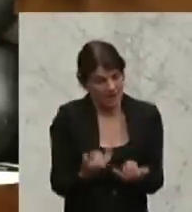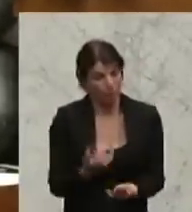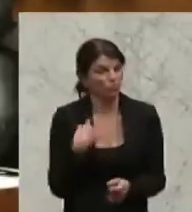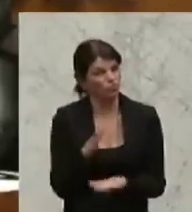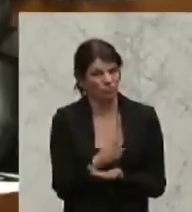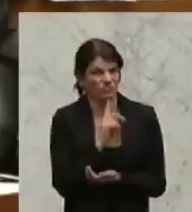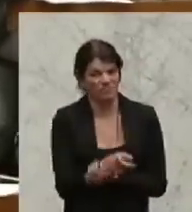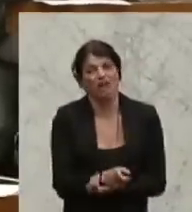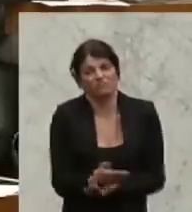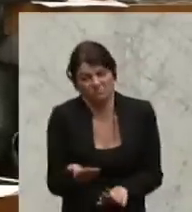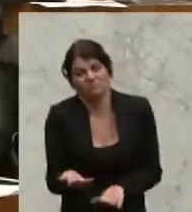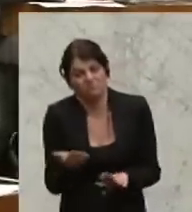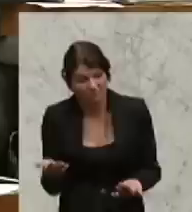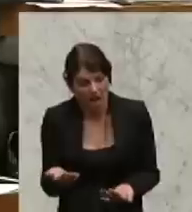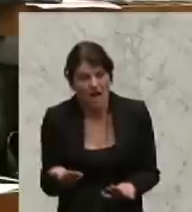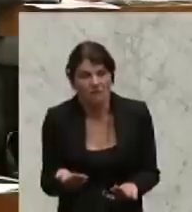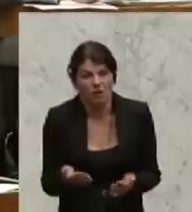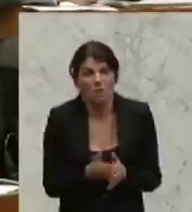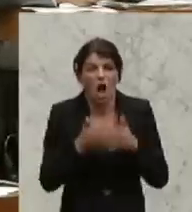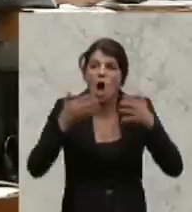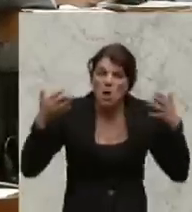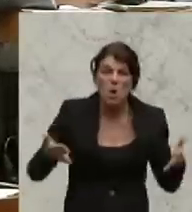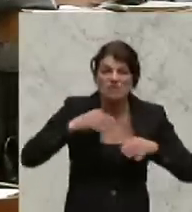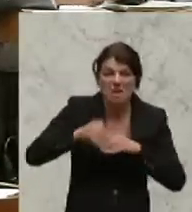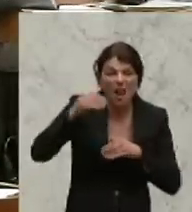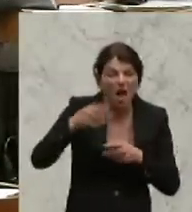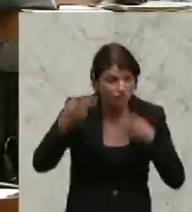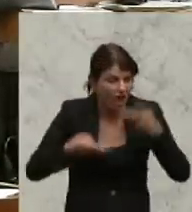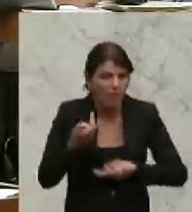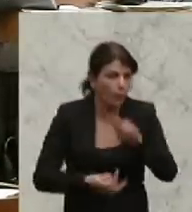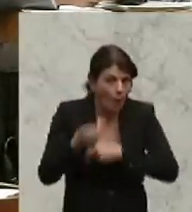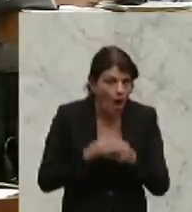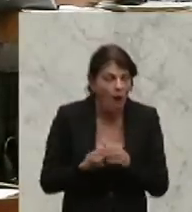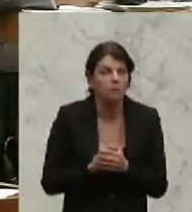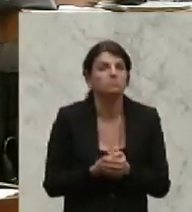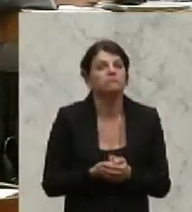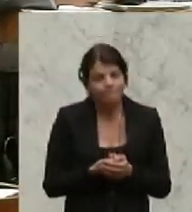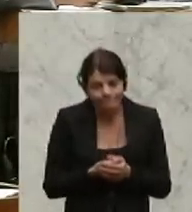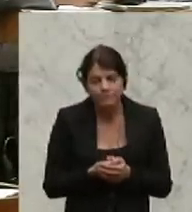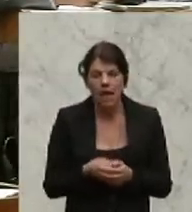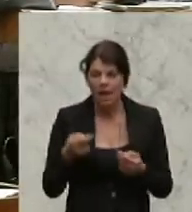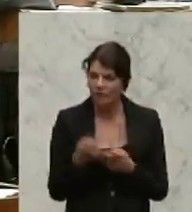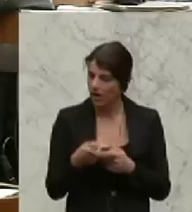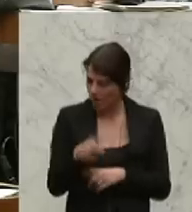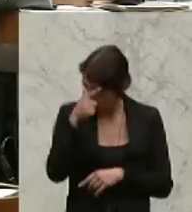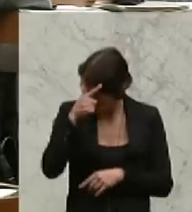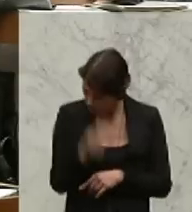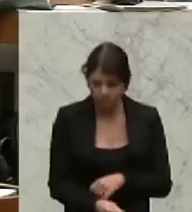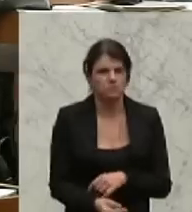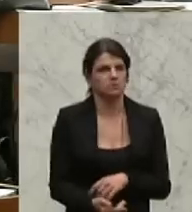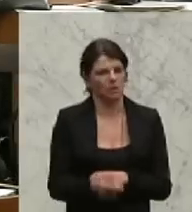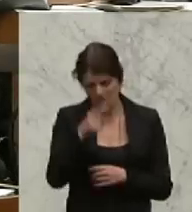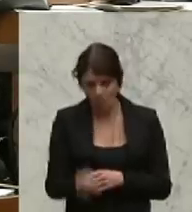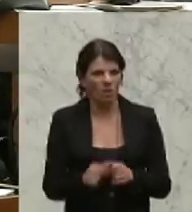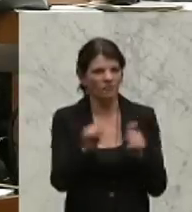feststellen, dass der größere Milliardenschaden dadurch entstanden ist, dass hier auf die dümmste Ort und Weise die Sache